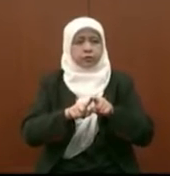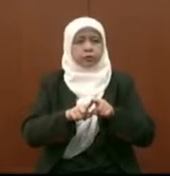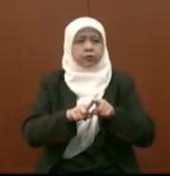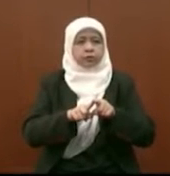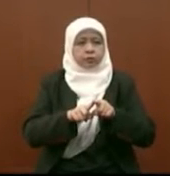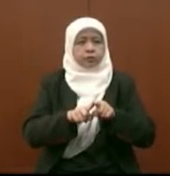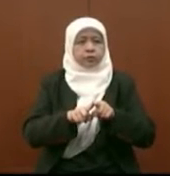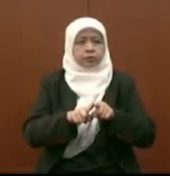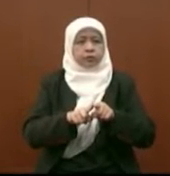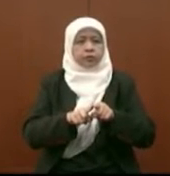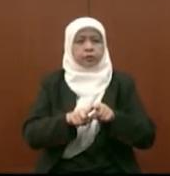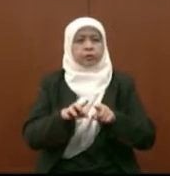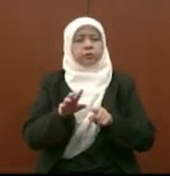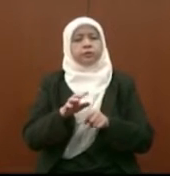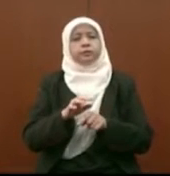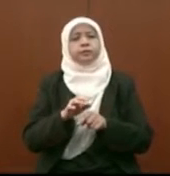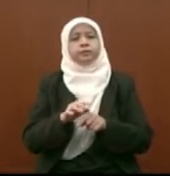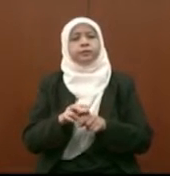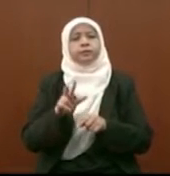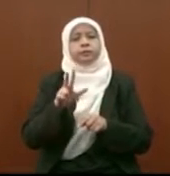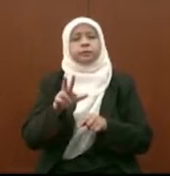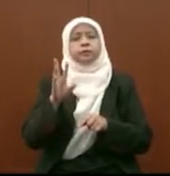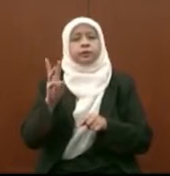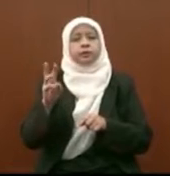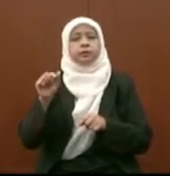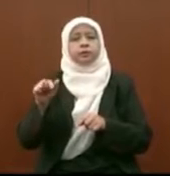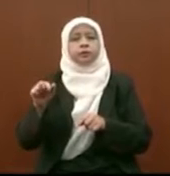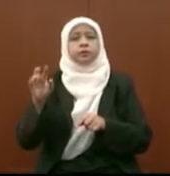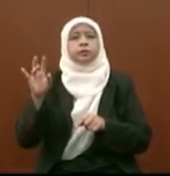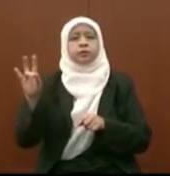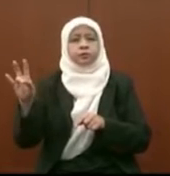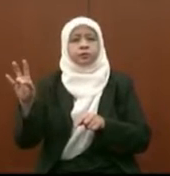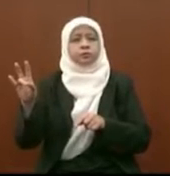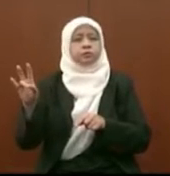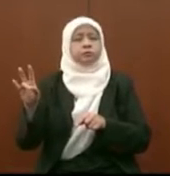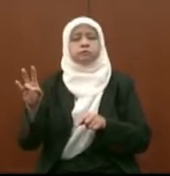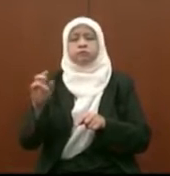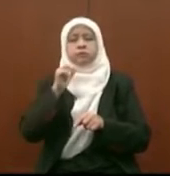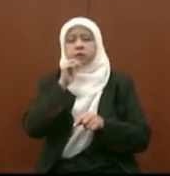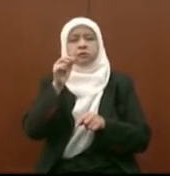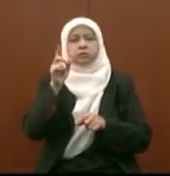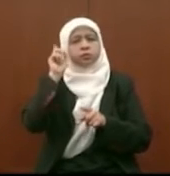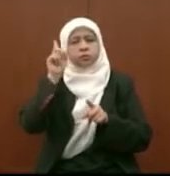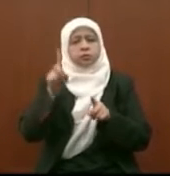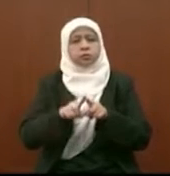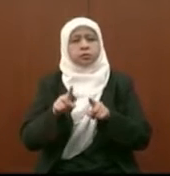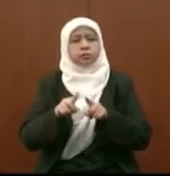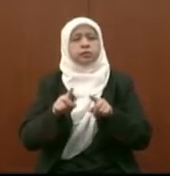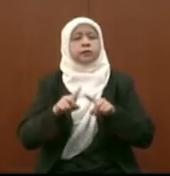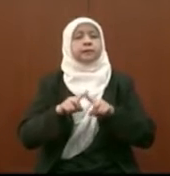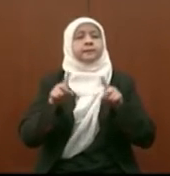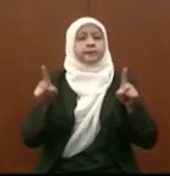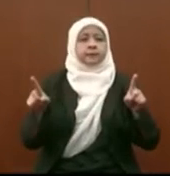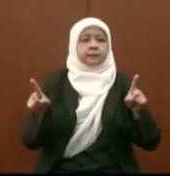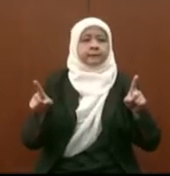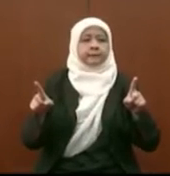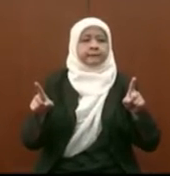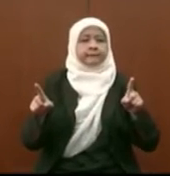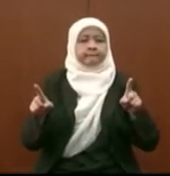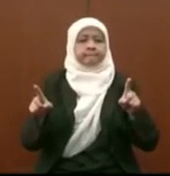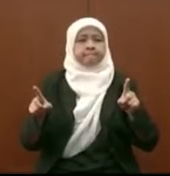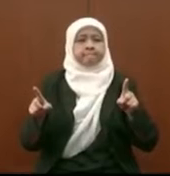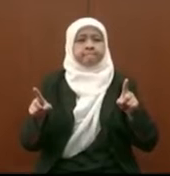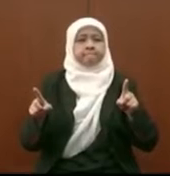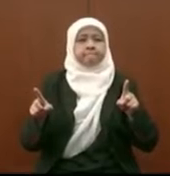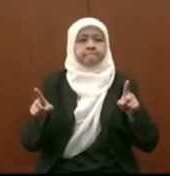18 ini boleh mengundi manakala 36.7% mengatakan tidak bersetuju tetapi yang berhormat sekalian yang menarik